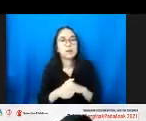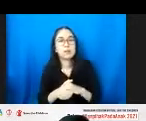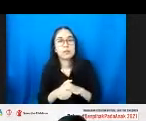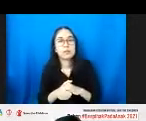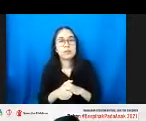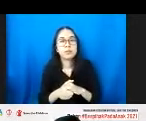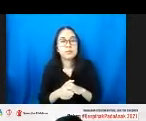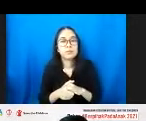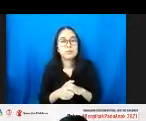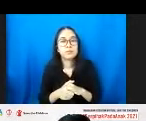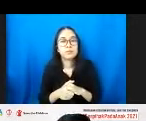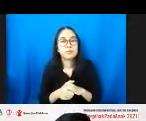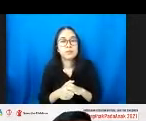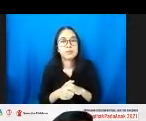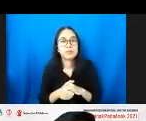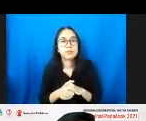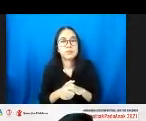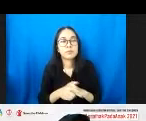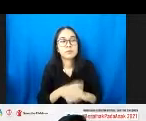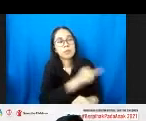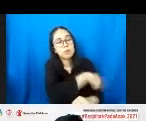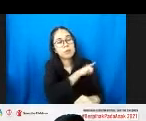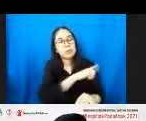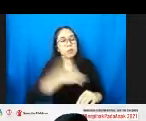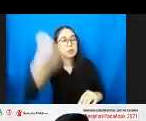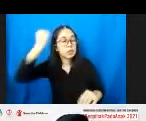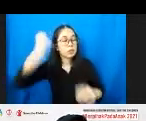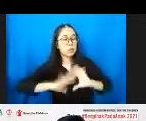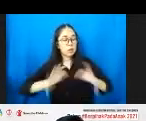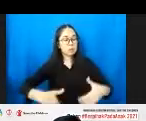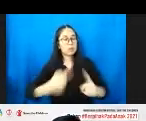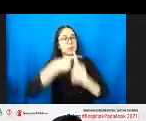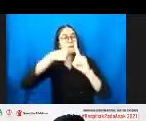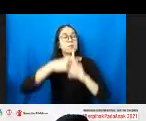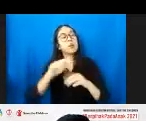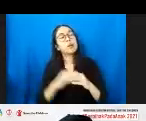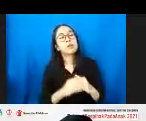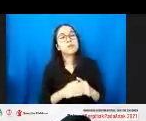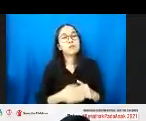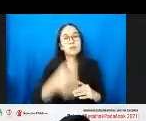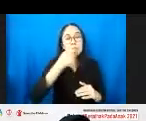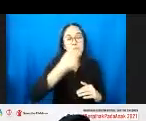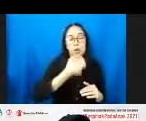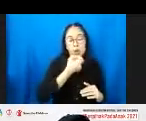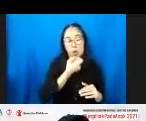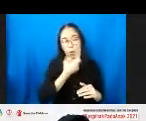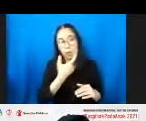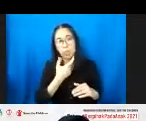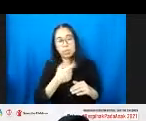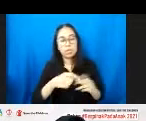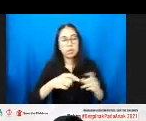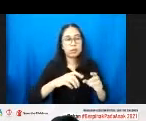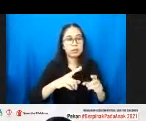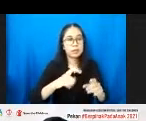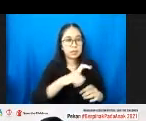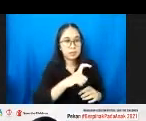peningkatan makuan ibu hamil, obat cacing, jaringan kesehatan nasional, jaminan kesehatan nasional,